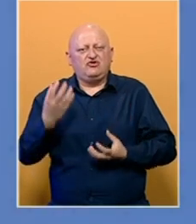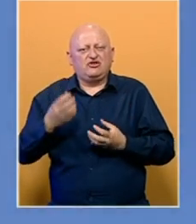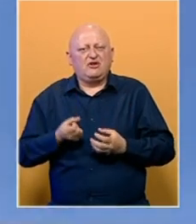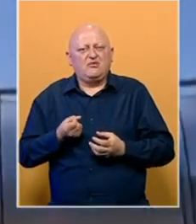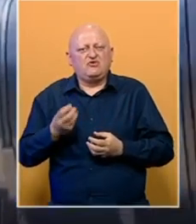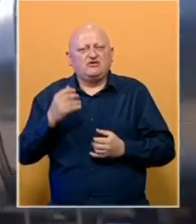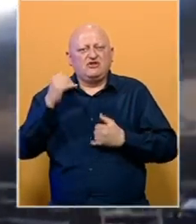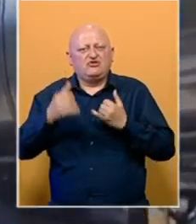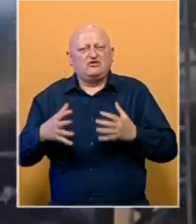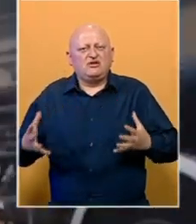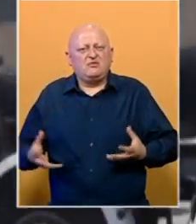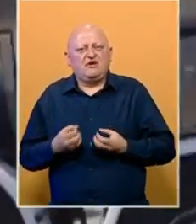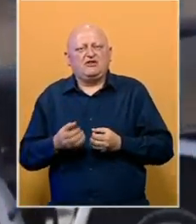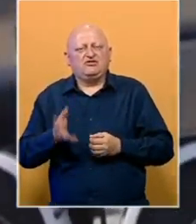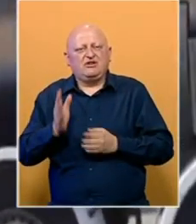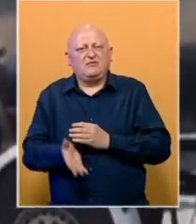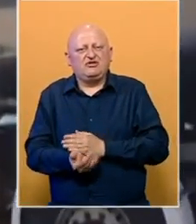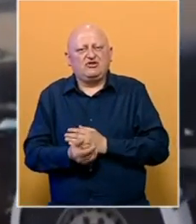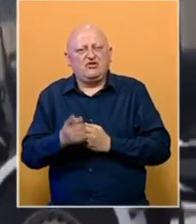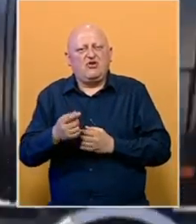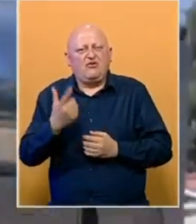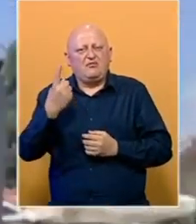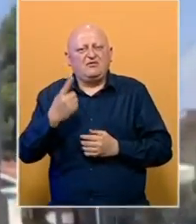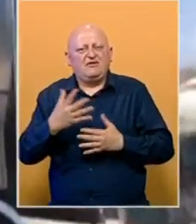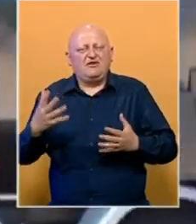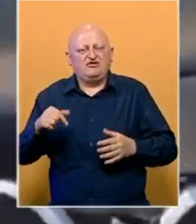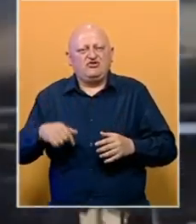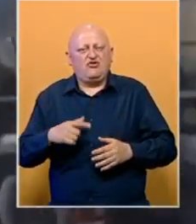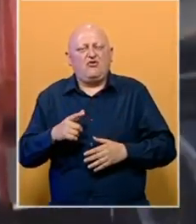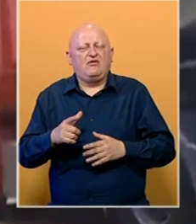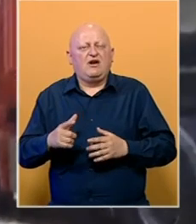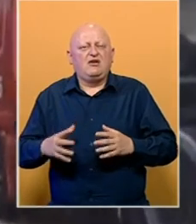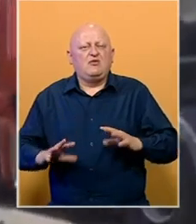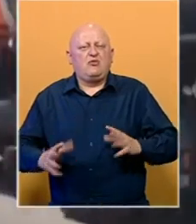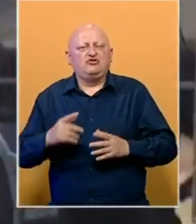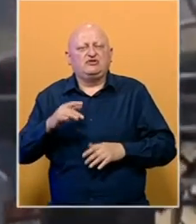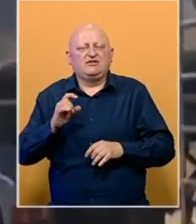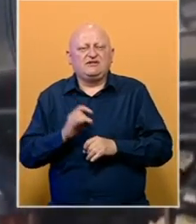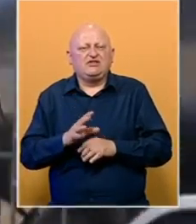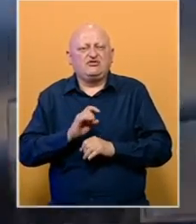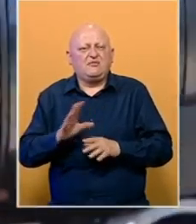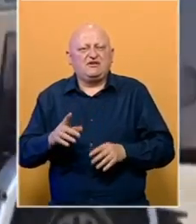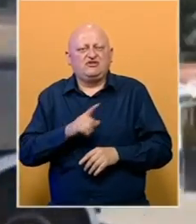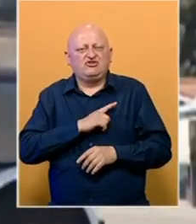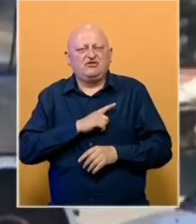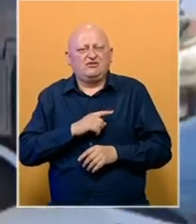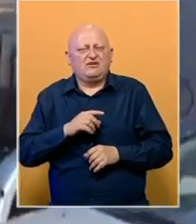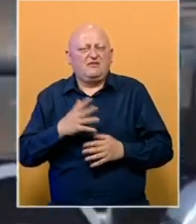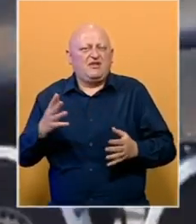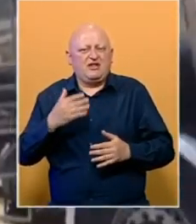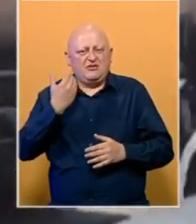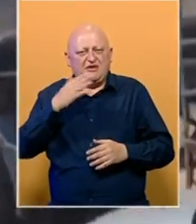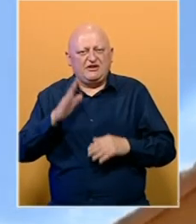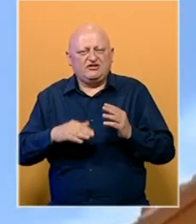požara, broni su se turisti preplašili i krenuli da bježe. Ovo je prvi ovo sezonski požar koji je srećom završio bez žrtava i znatnije